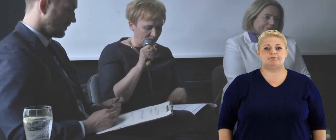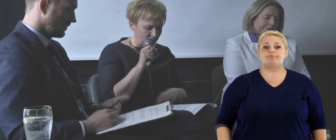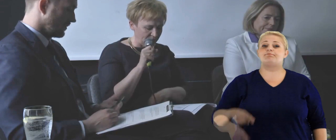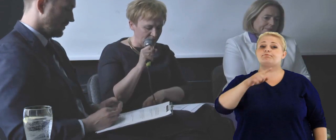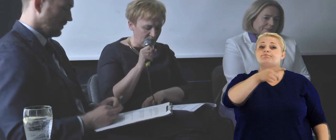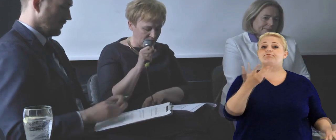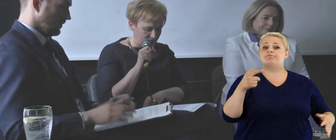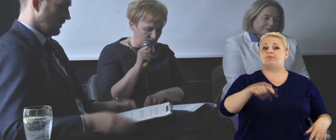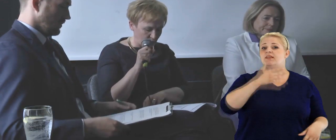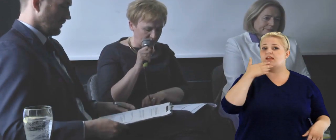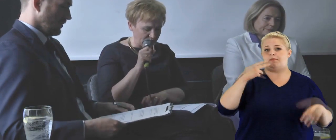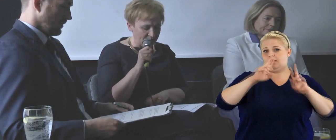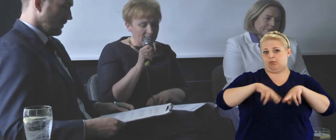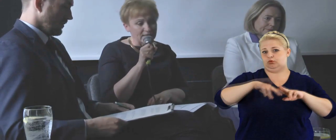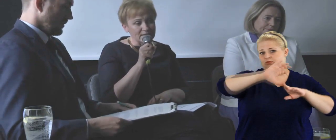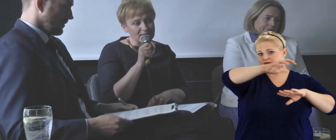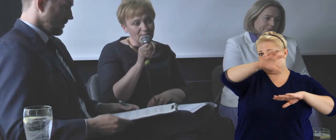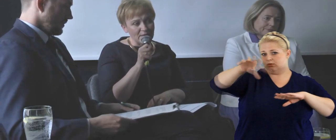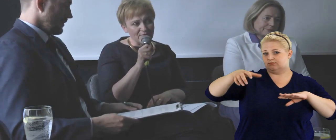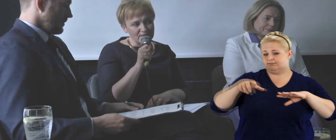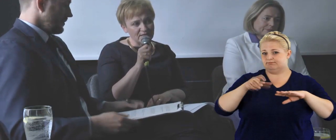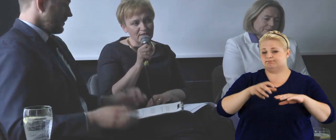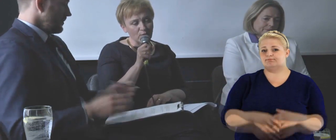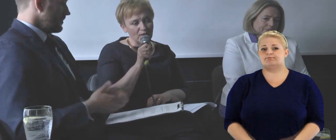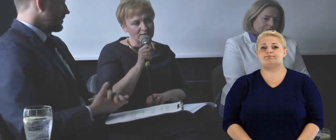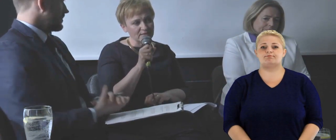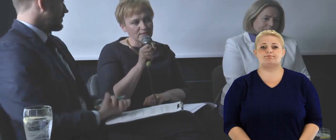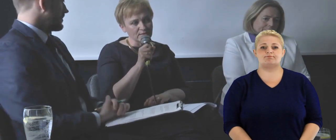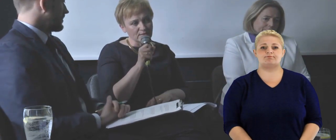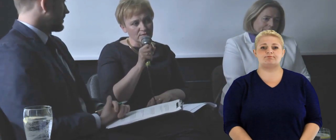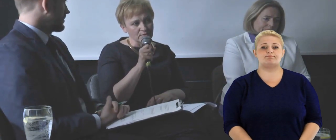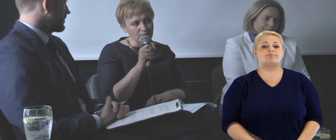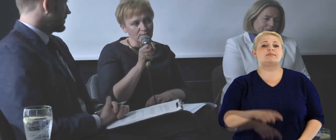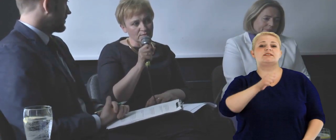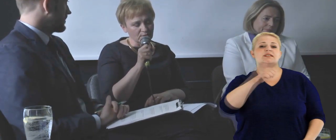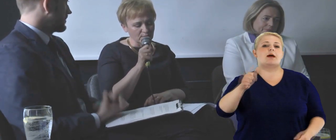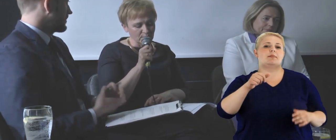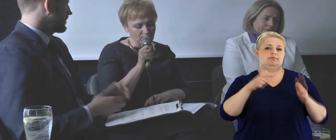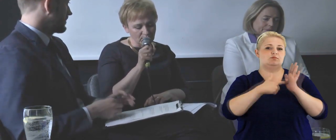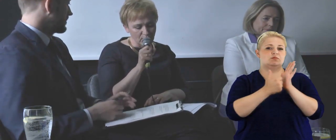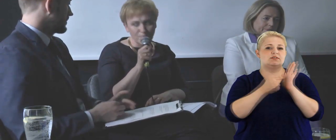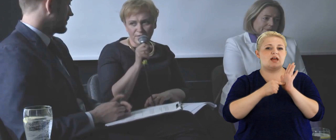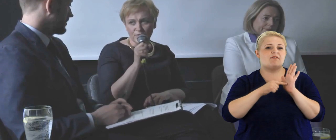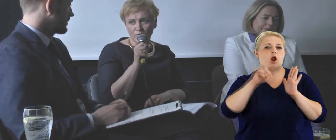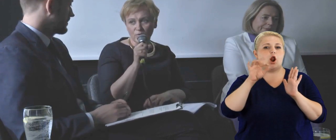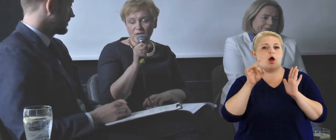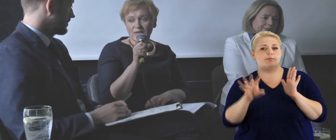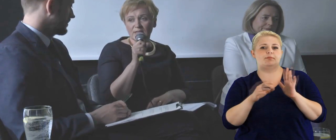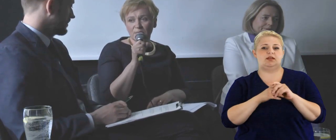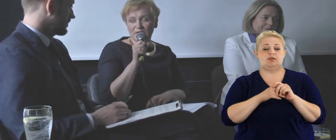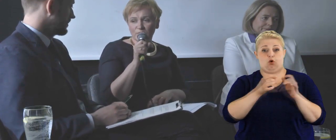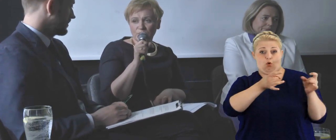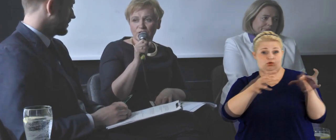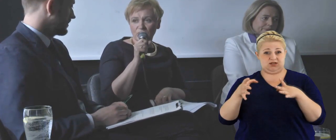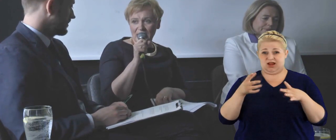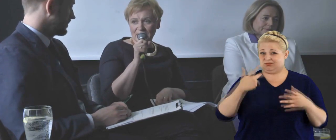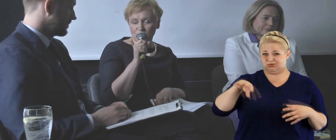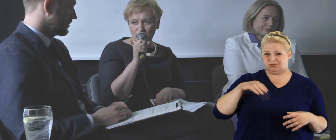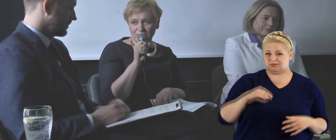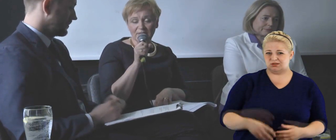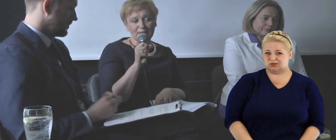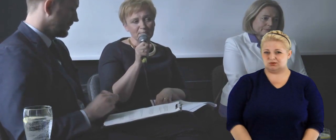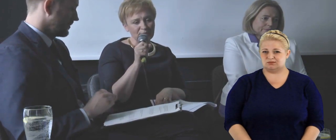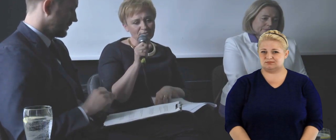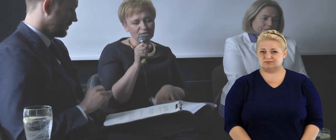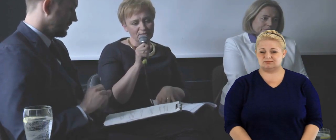pozostałych instytucji. Same kwestie regulacji lobbingu nie pojawiły się od